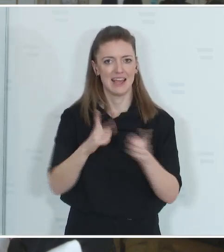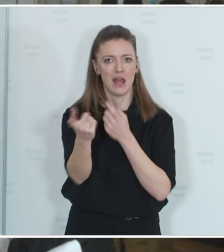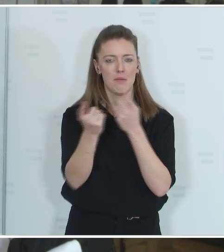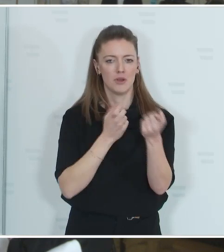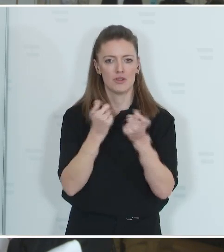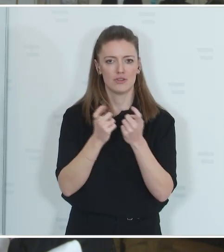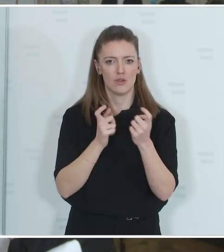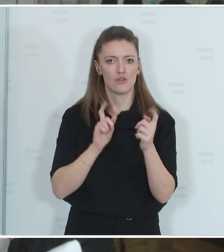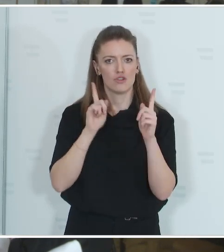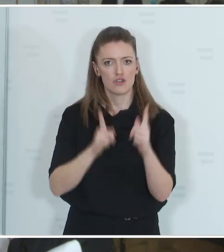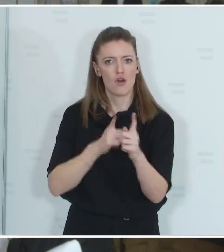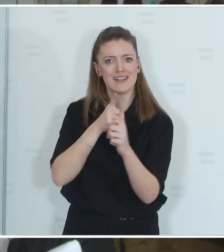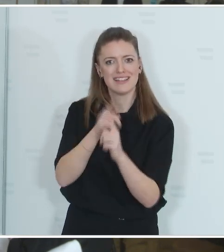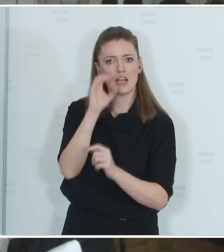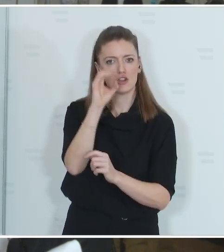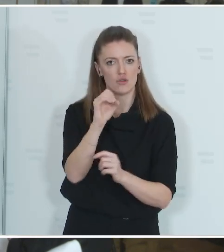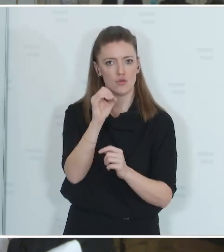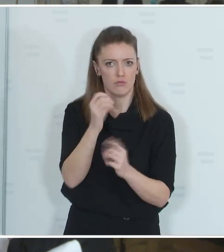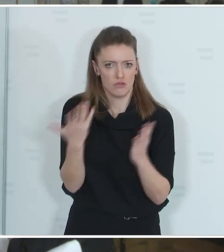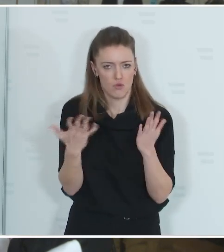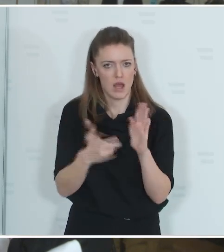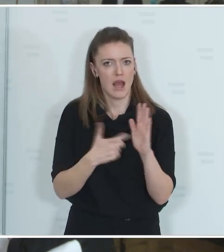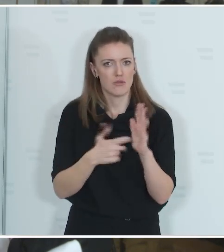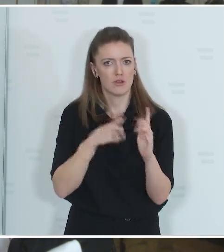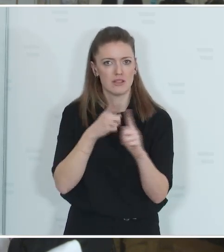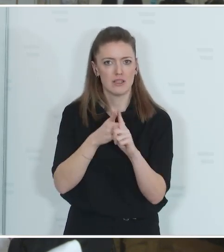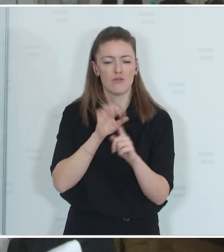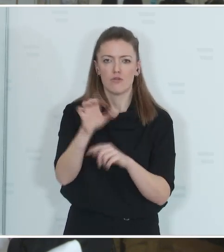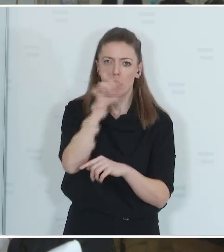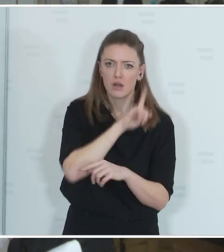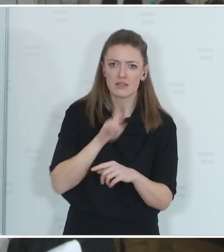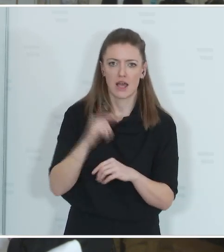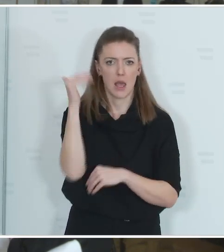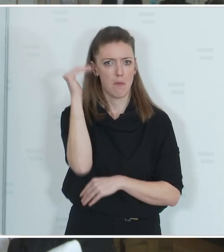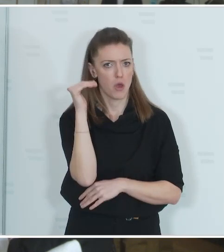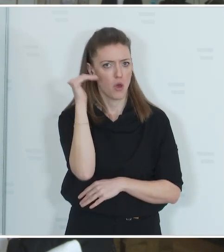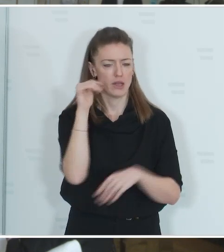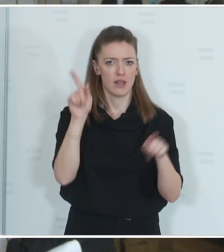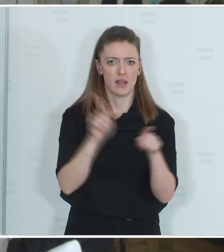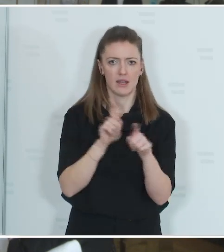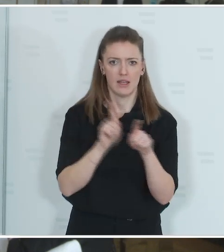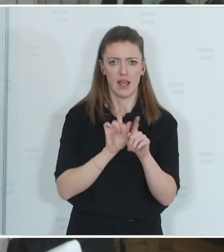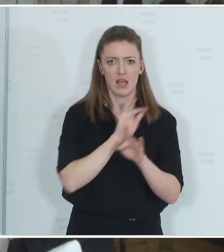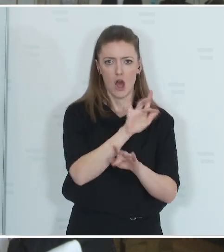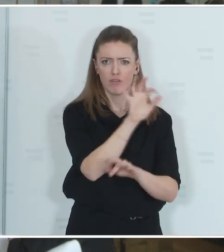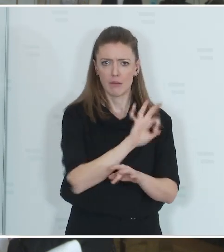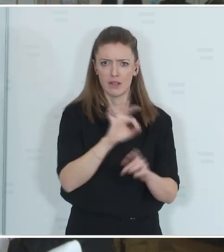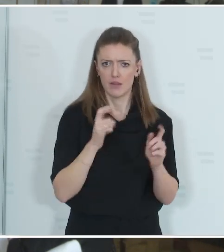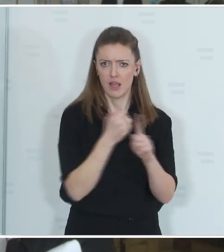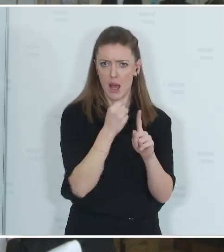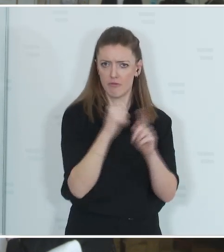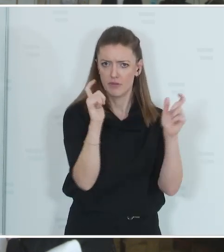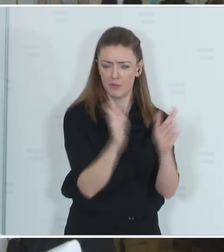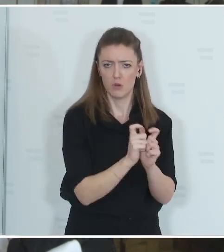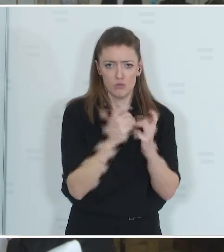muss gegen Null gehen, ist wohl das Ziel, Anspruch einer Polizei, einer Behörde, genauso wie im Kampf gegen die Kriminalität, kann das nur das Ziel